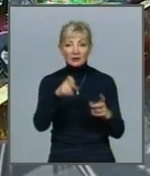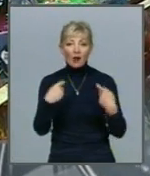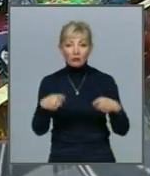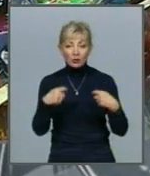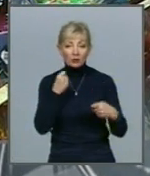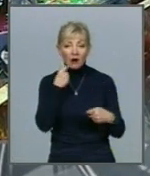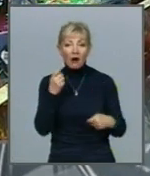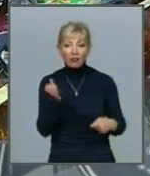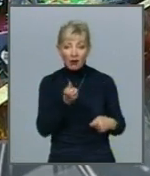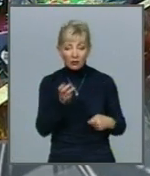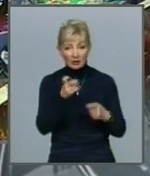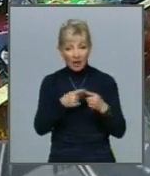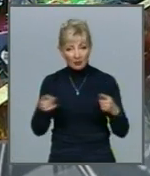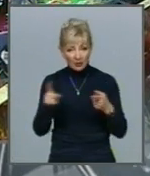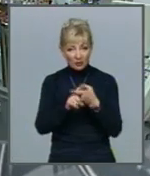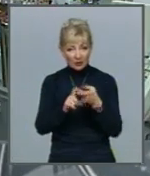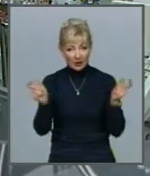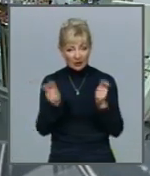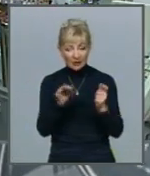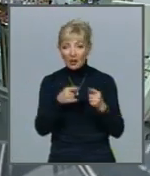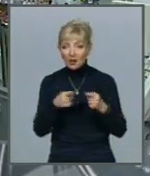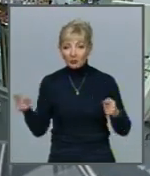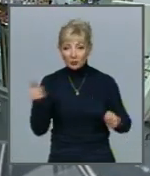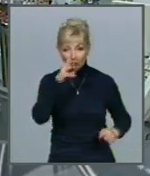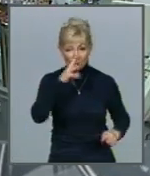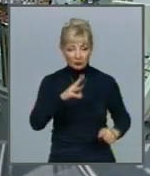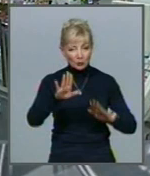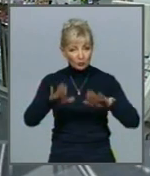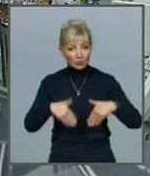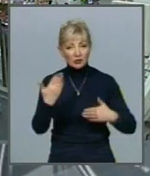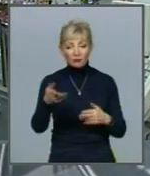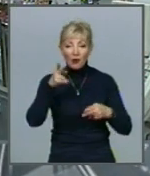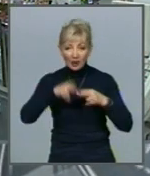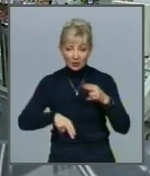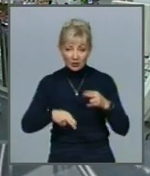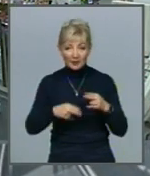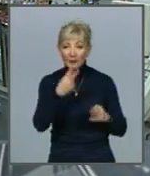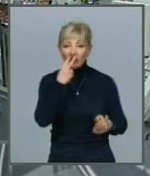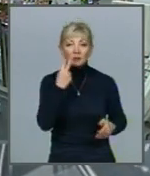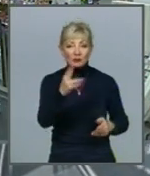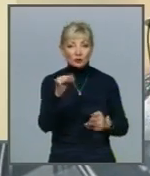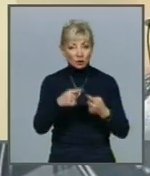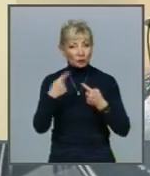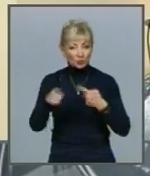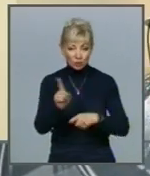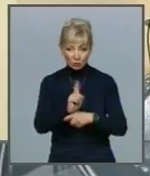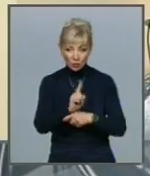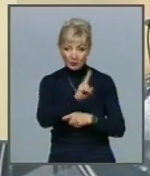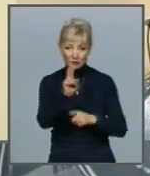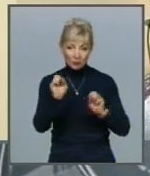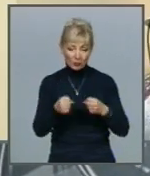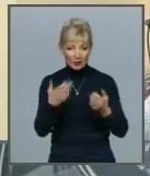алкоголю на період карантину і протягом трьох місяців після його закінчення Передбачені і інші норми, що можуть